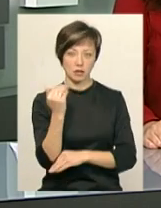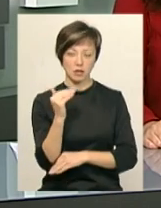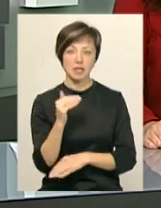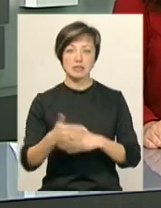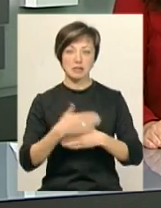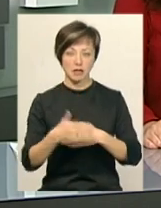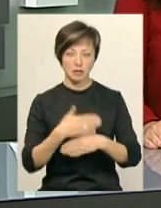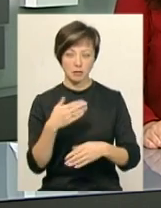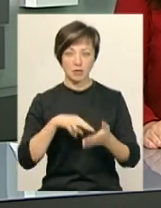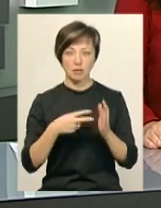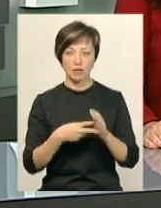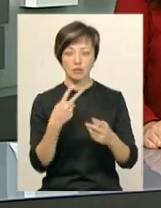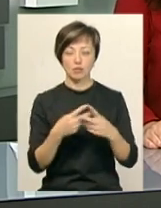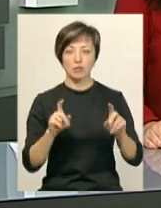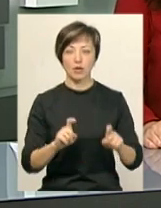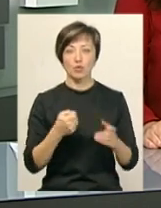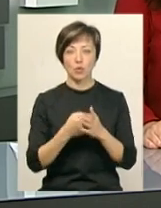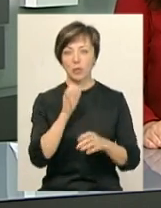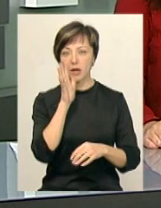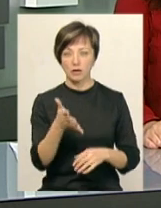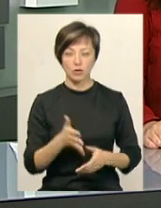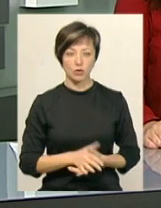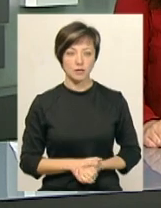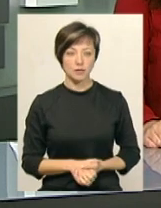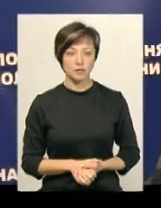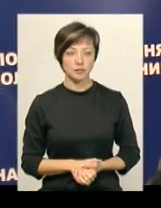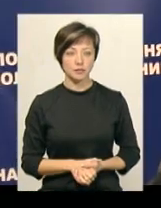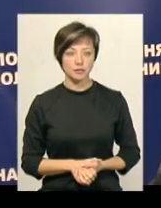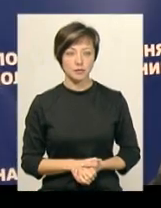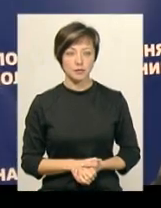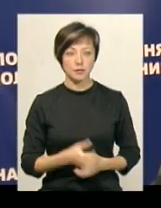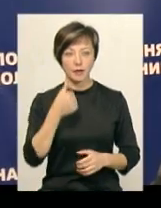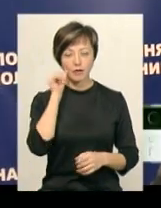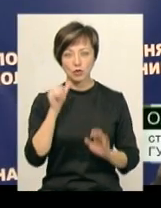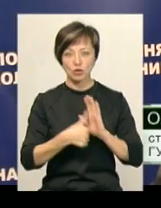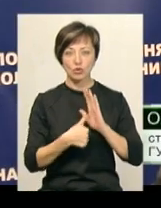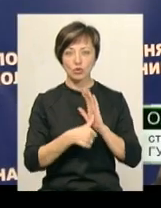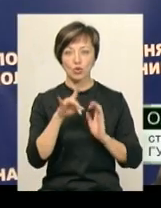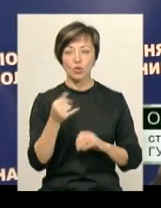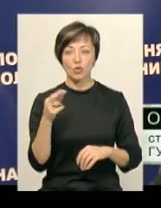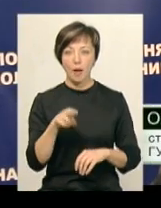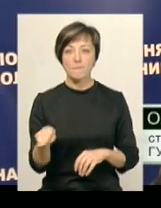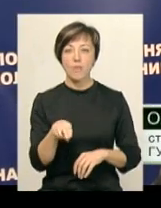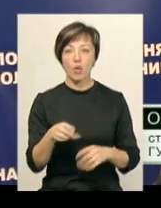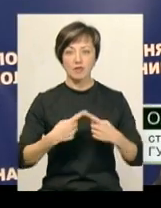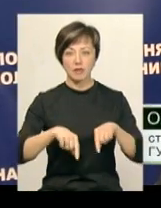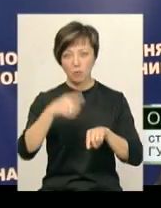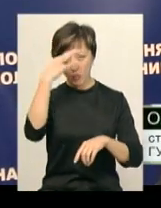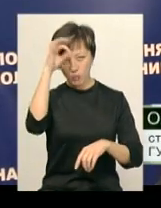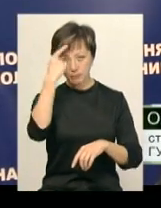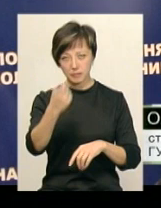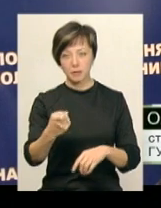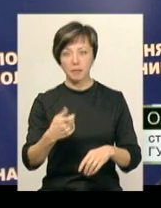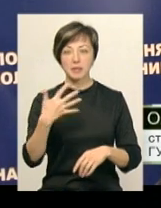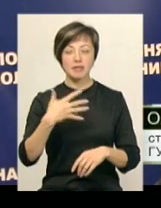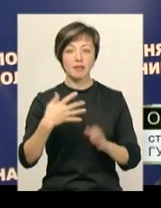Санкція статті передбачає позбавлення волі до 5 років. Вчора, 6 грудня, до Полонського відділення поліції надійшло повідомлення